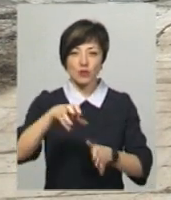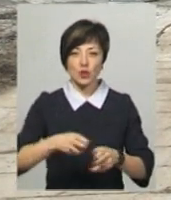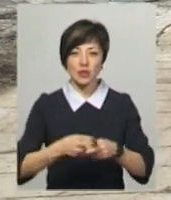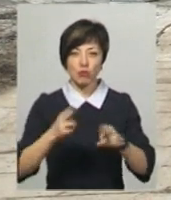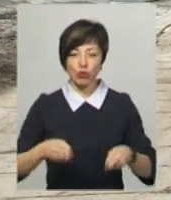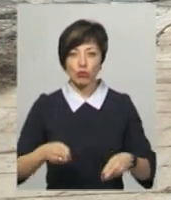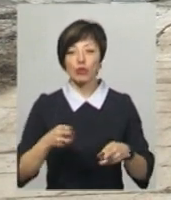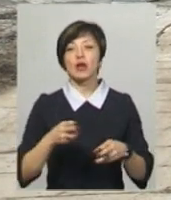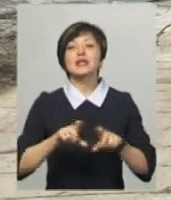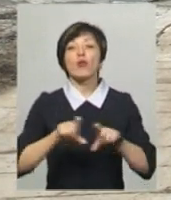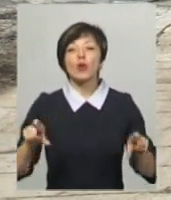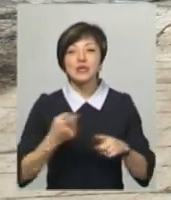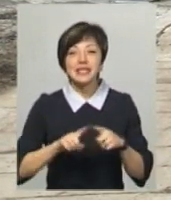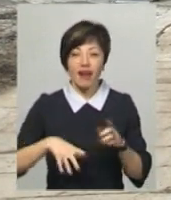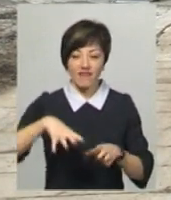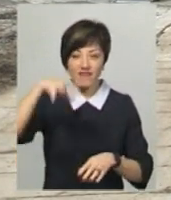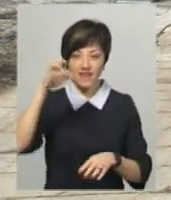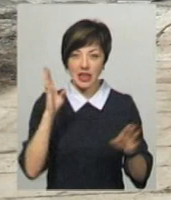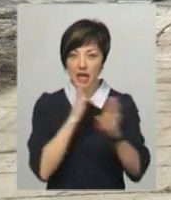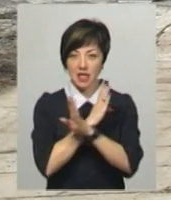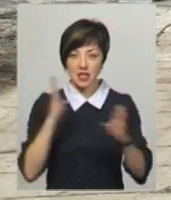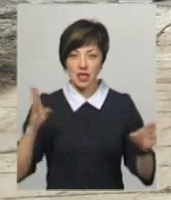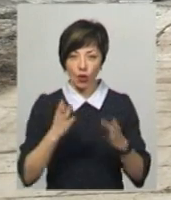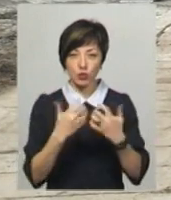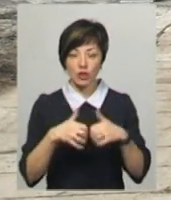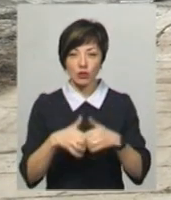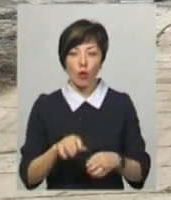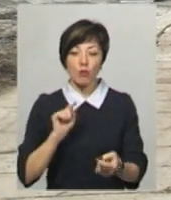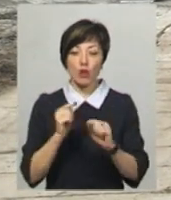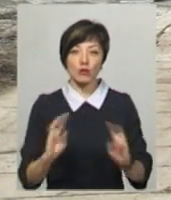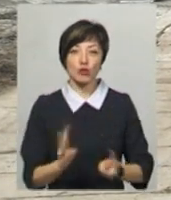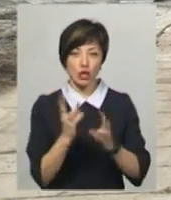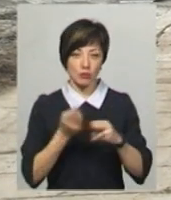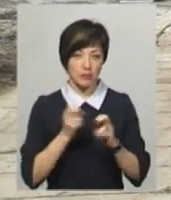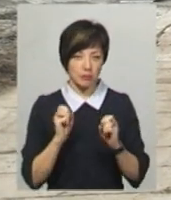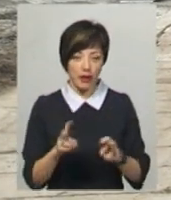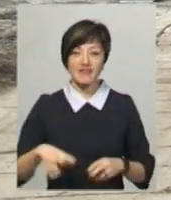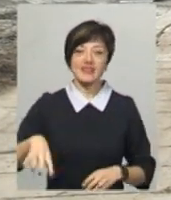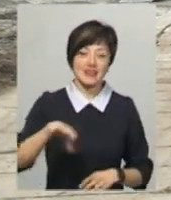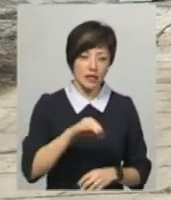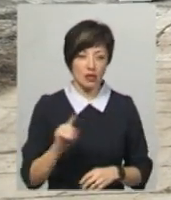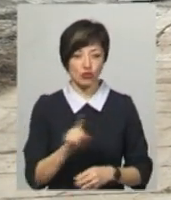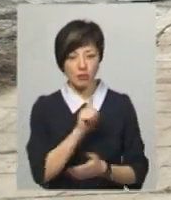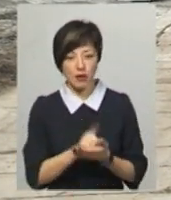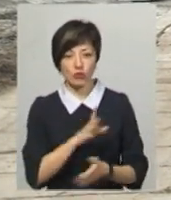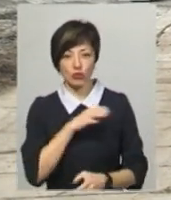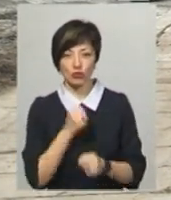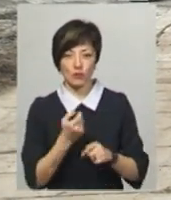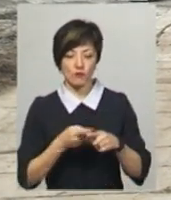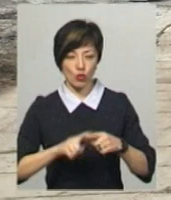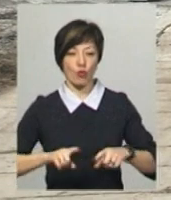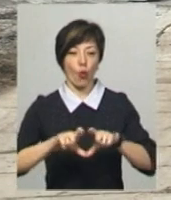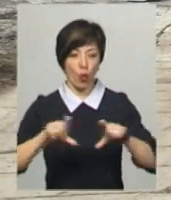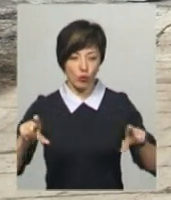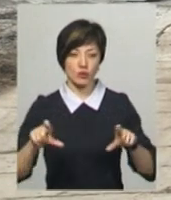вентиляційна установка, яка має бути там зроблена, засоби проти пожежної безпеки. Тобто все, що має бути зроблено в даному